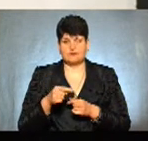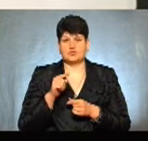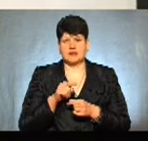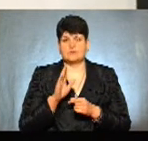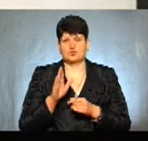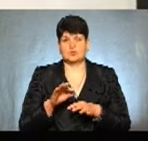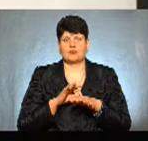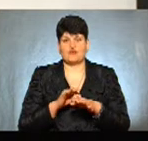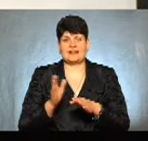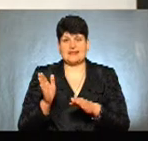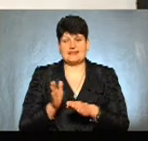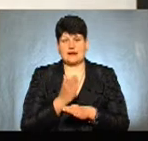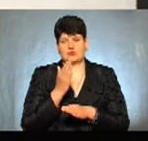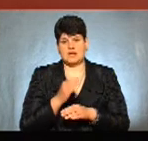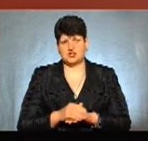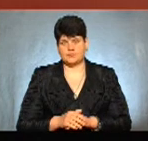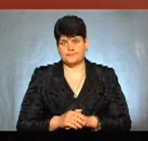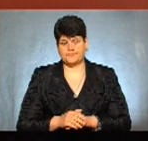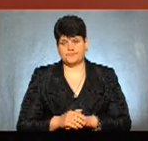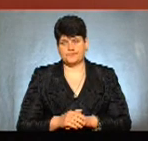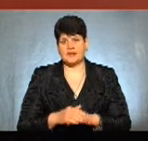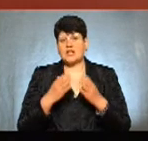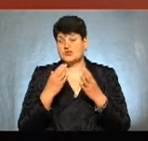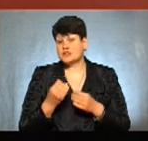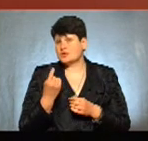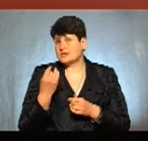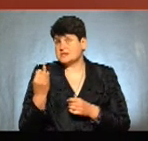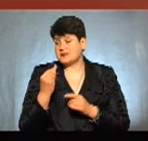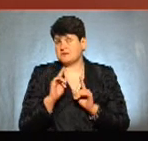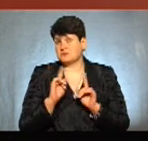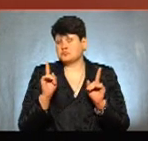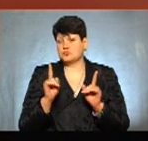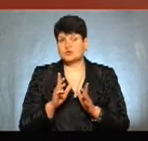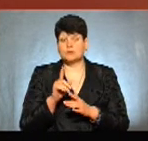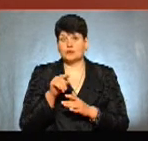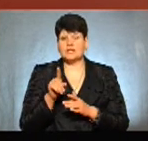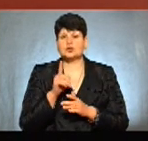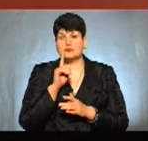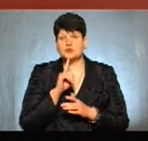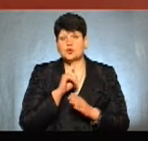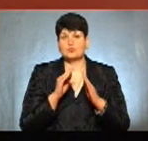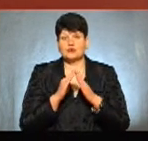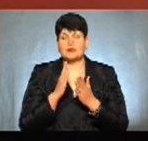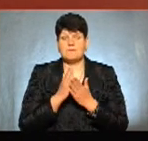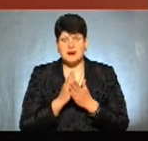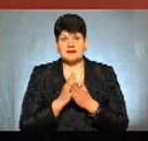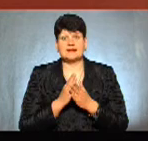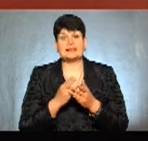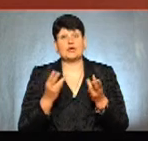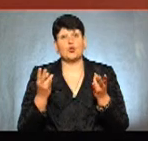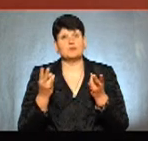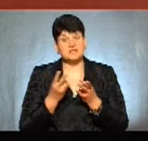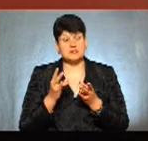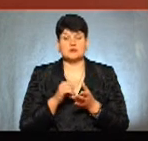здійснено демонтаж. Ще один цікавий пункт в порядку є. Він звучить так, якщо тимчасова споруда становить суспільну чи іншу необхідність, то